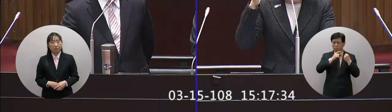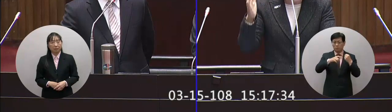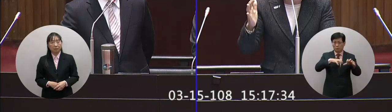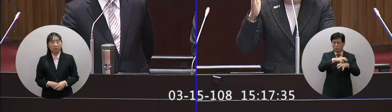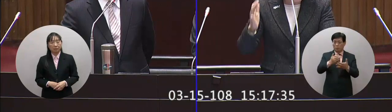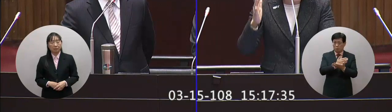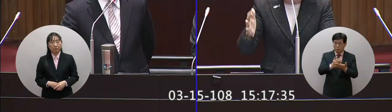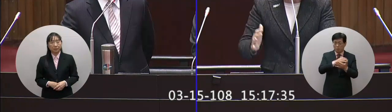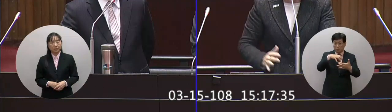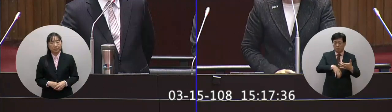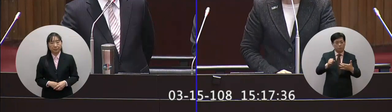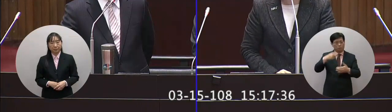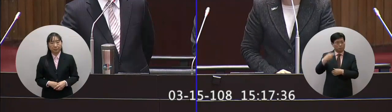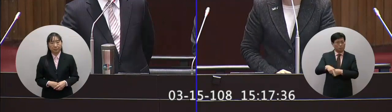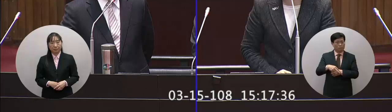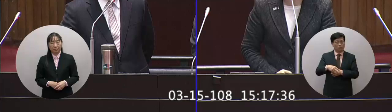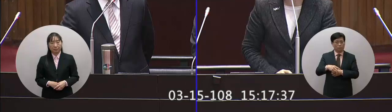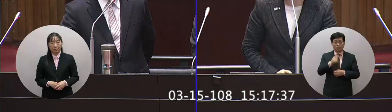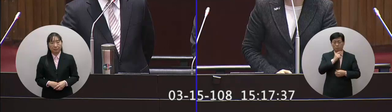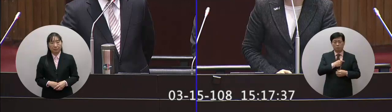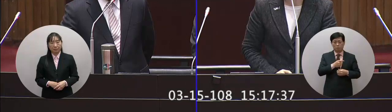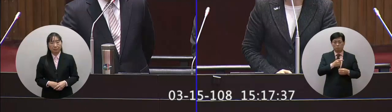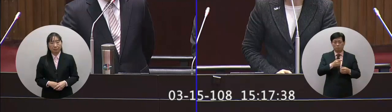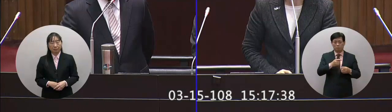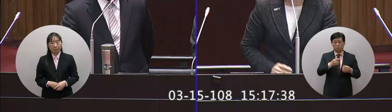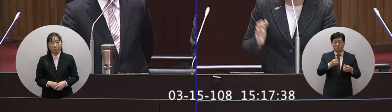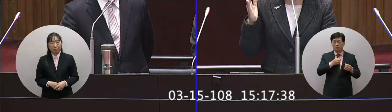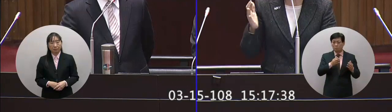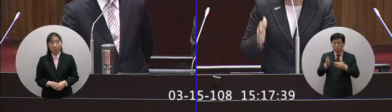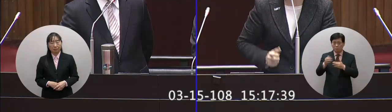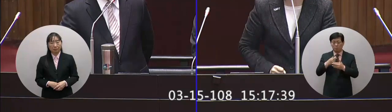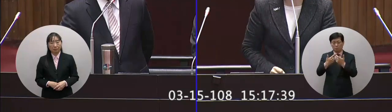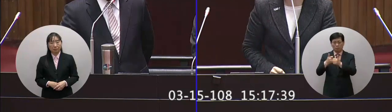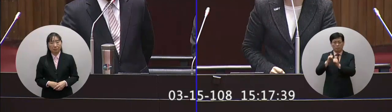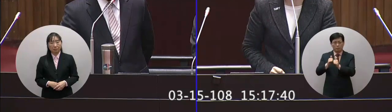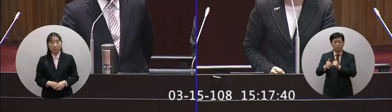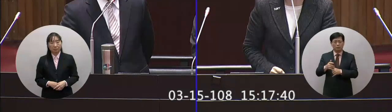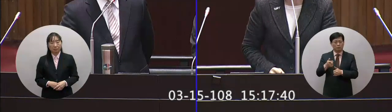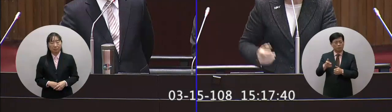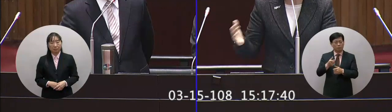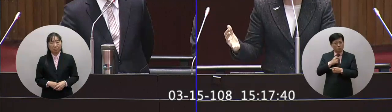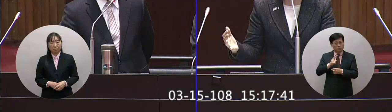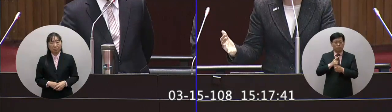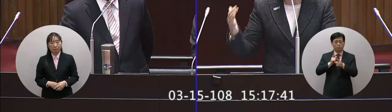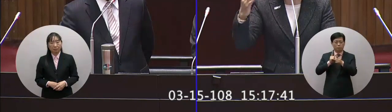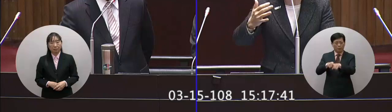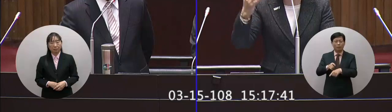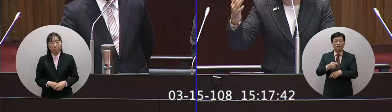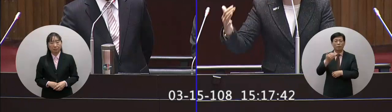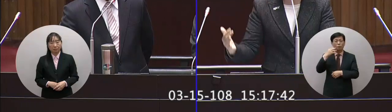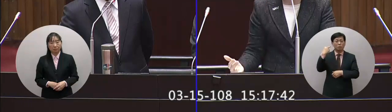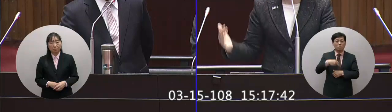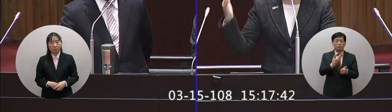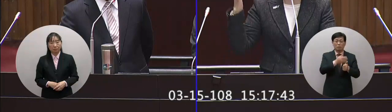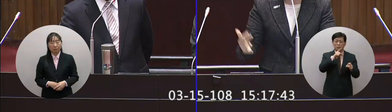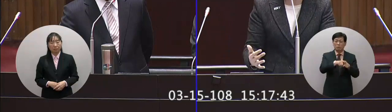當中我們政府不能夠站在人民這邊一定要回應人民的反應你如果說再